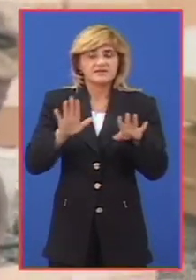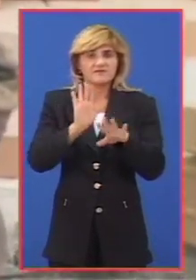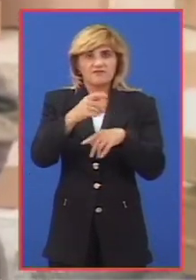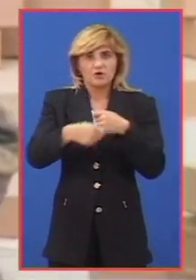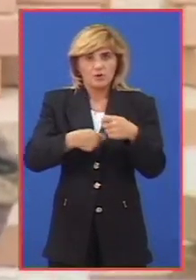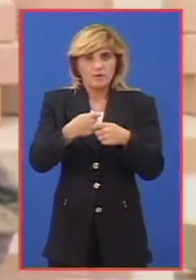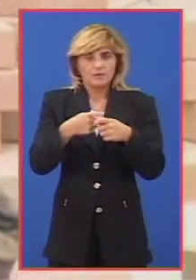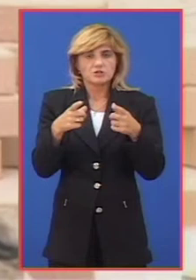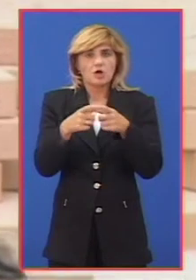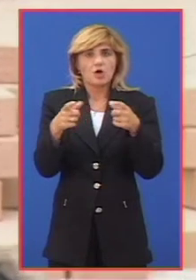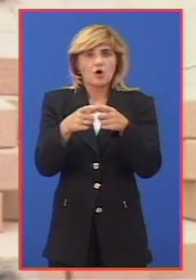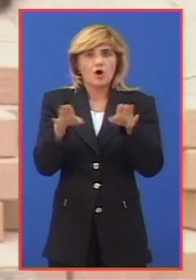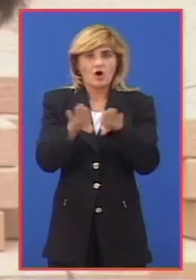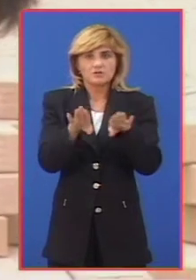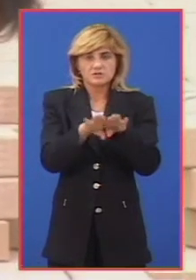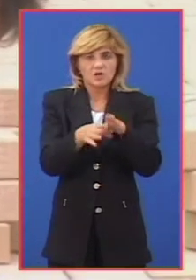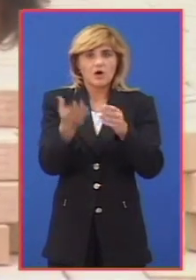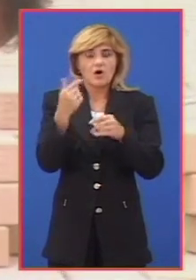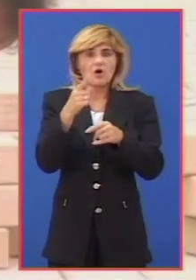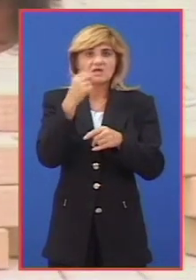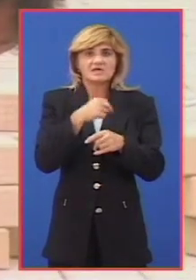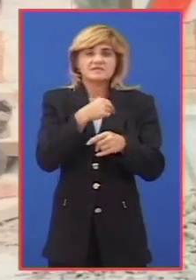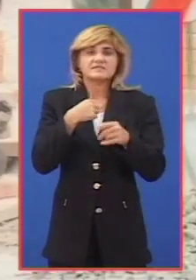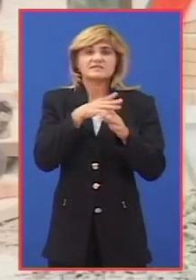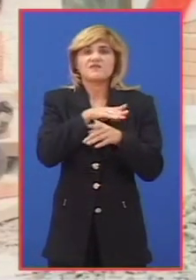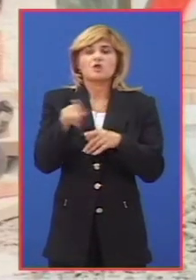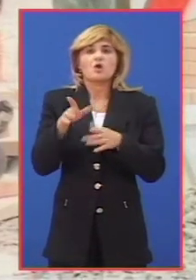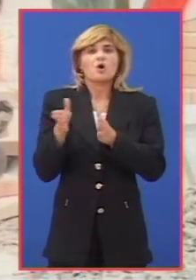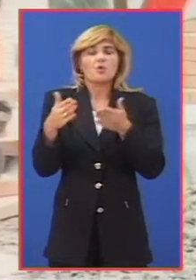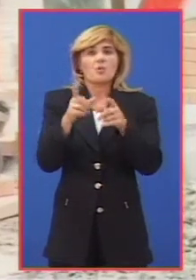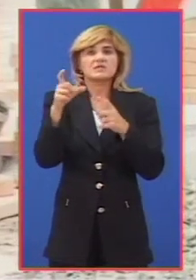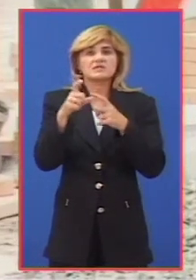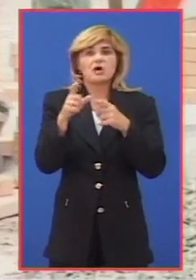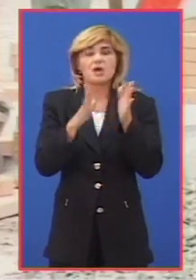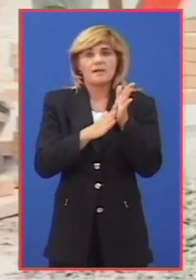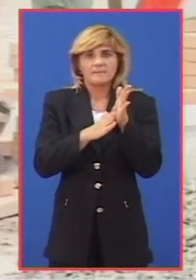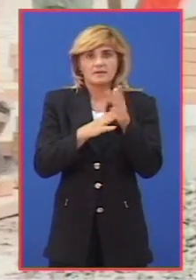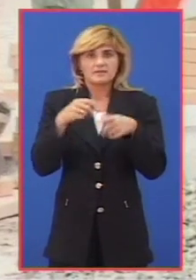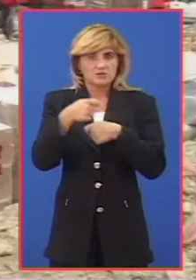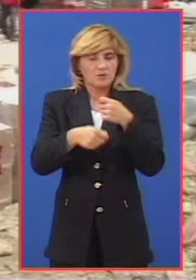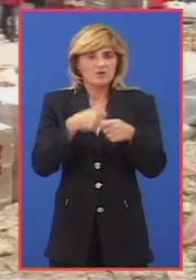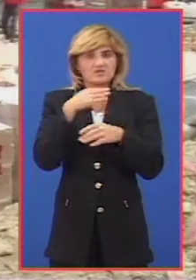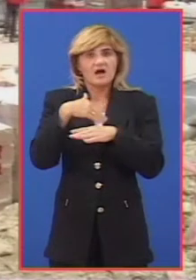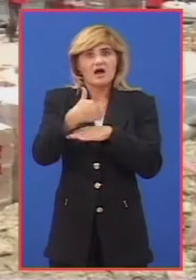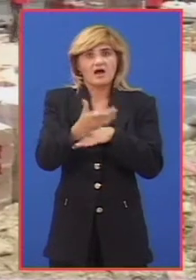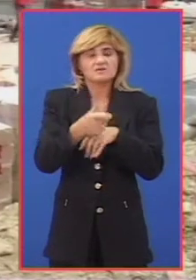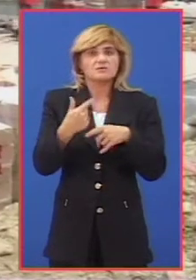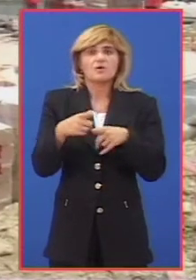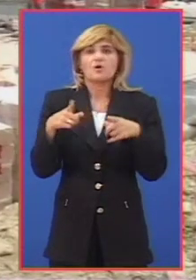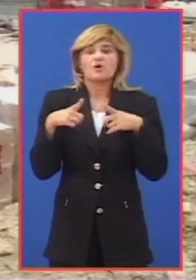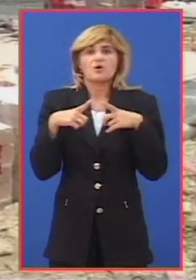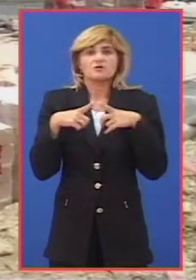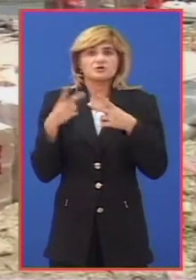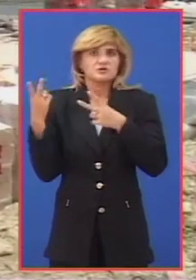posao, kocke će se slagati od evangelističke crkve do ulice Sonja Marinković. Posao je kasnio jer se čekao